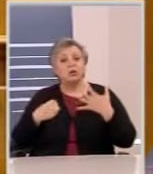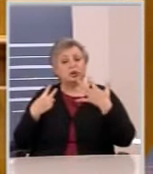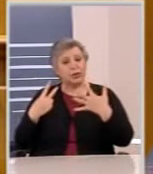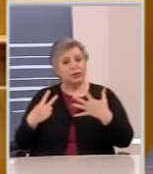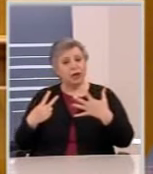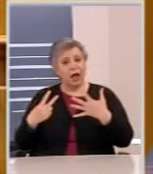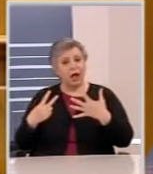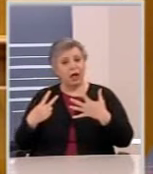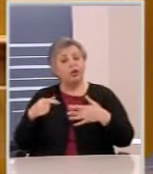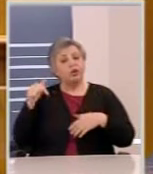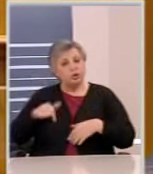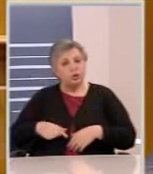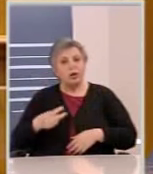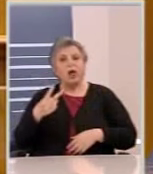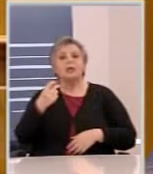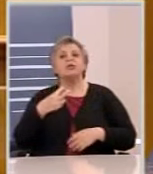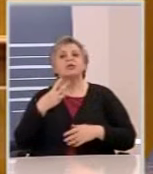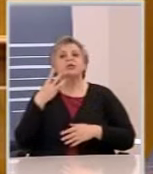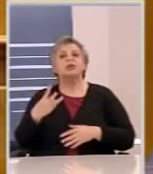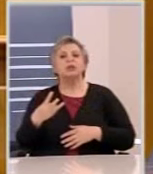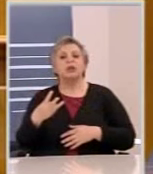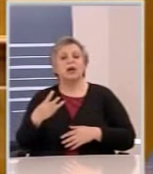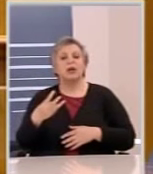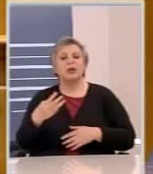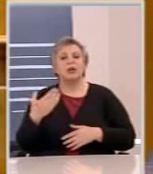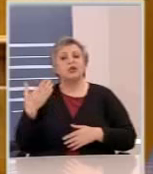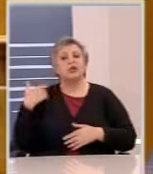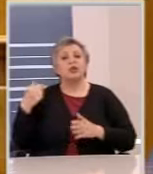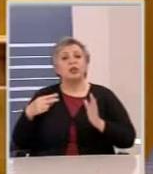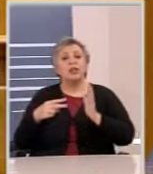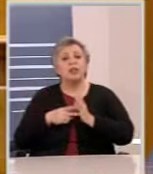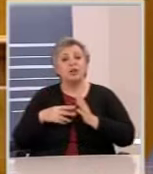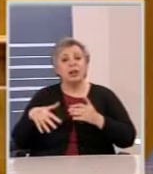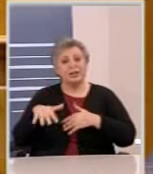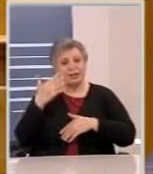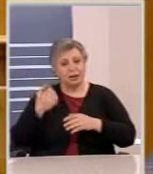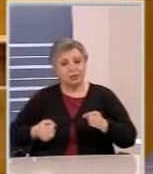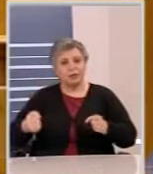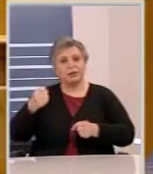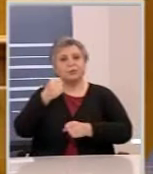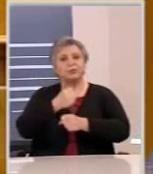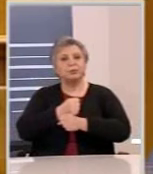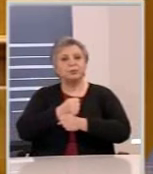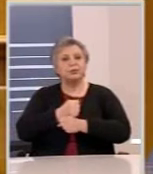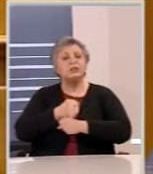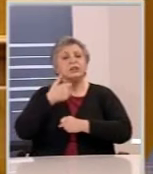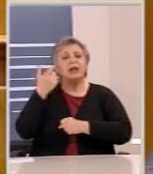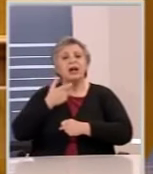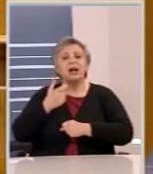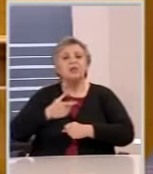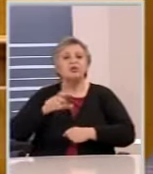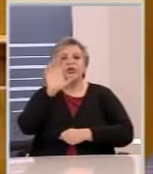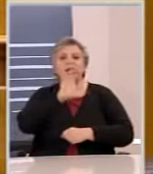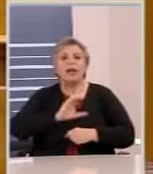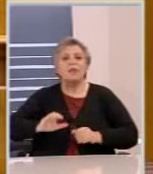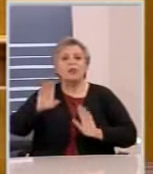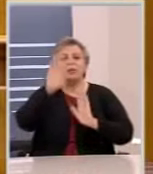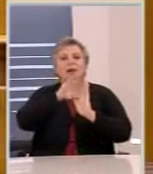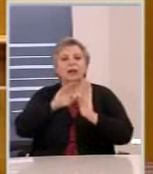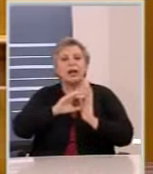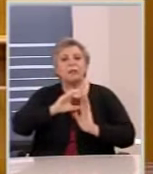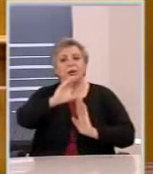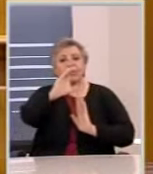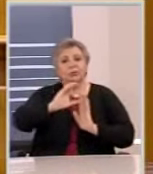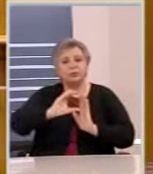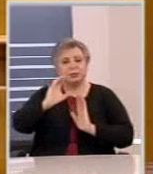Που όταν ανέλαβε το 2015 είχε απορροφητικότητα στα προγράμματα και στα κονδύλια τα ευρωπαϊκά στο ΕΣΠΑ που ήταν για κλάματα και σήμερα